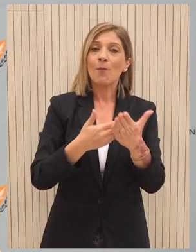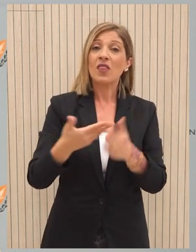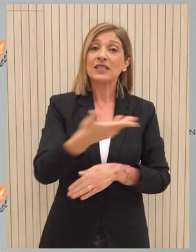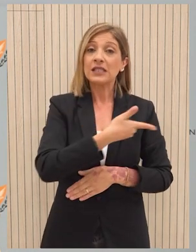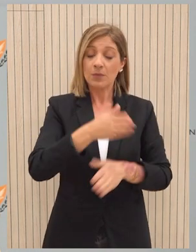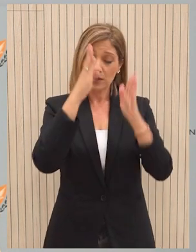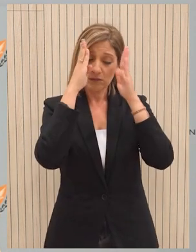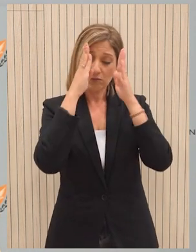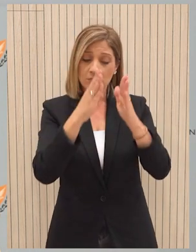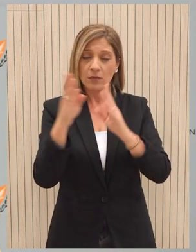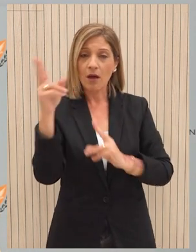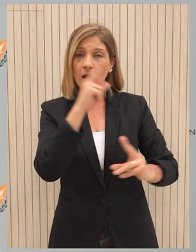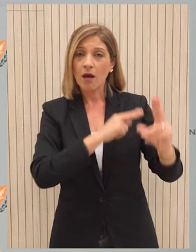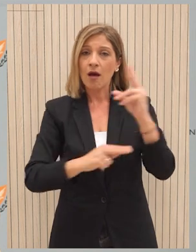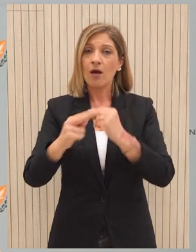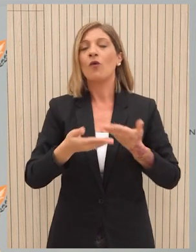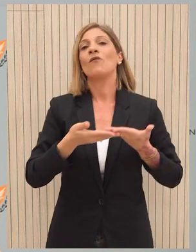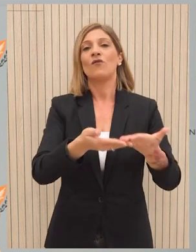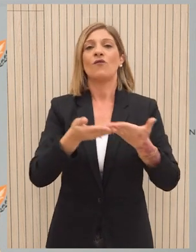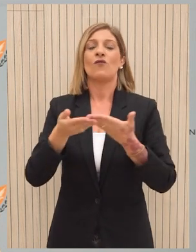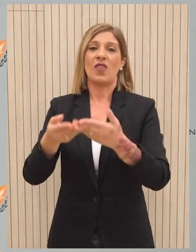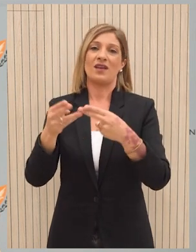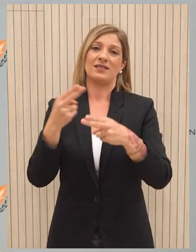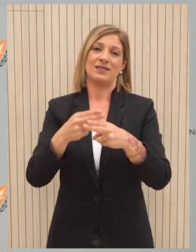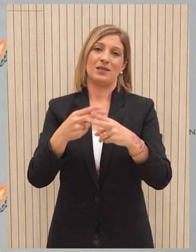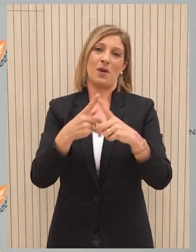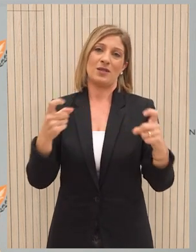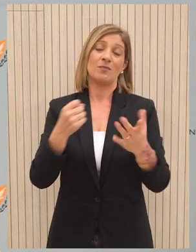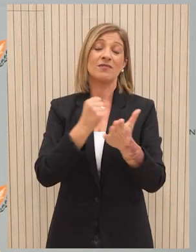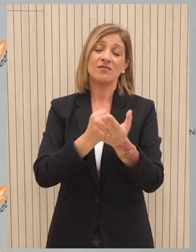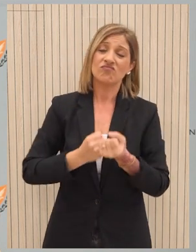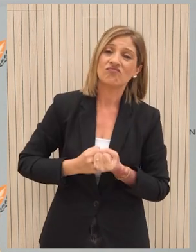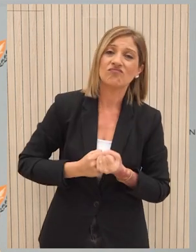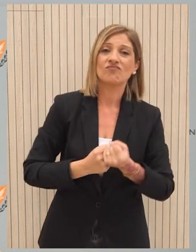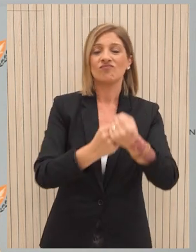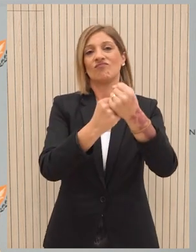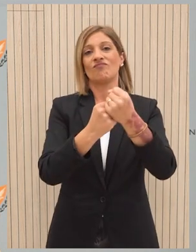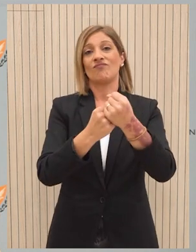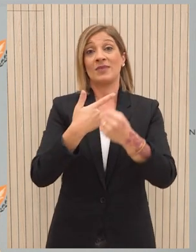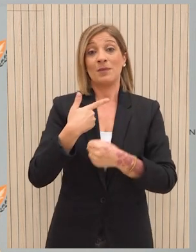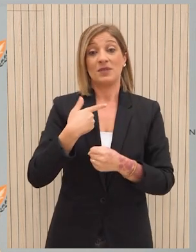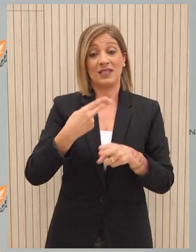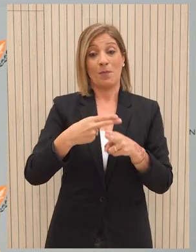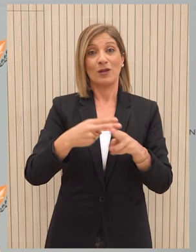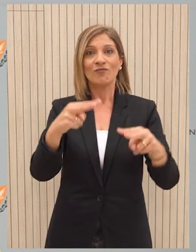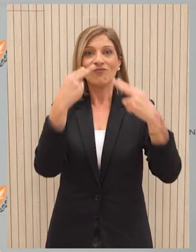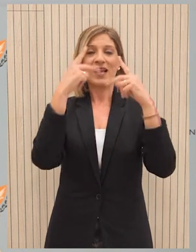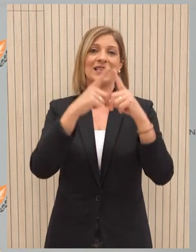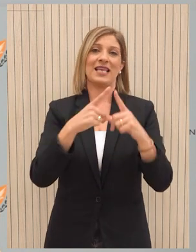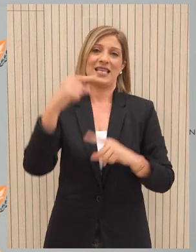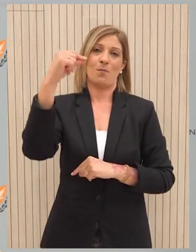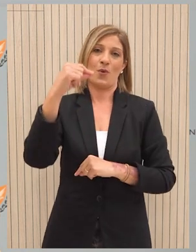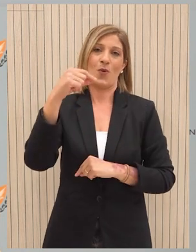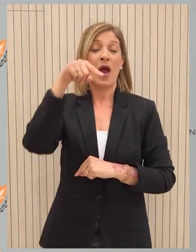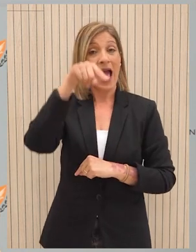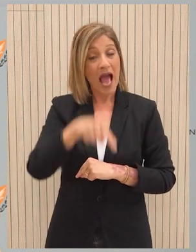την προσήλωσή μας σε αδιαπραγμάτευτες αρχές και αξίες και ενισχύουμε ακόμη περισσότερο την παρουσία μας σε περιφερειακό επίπεδο. Είναι